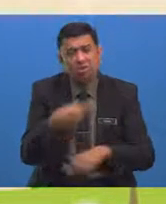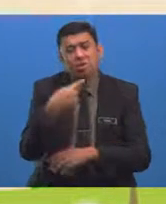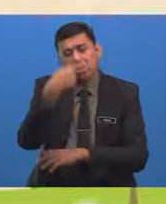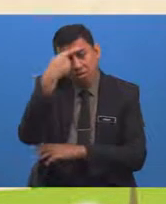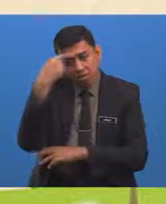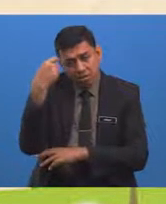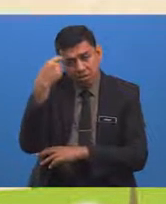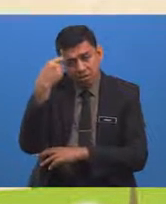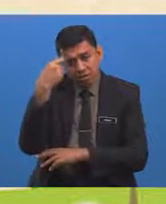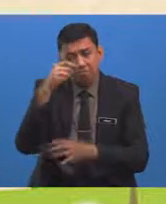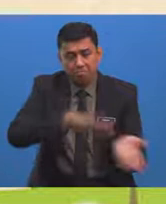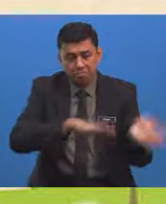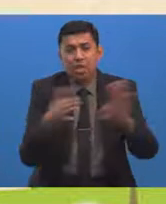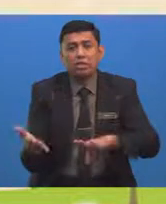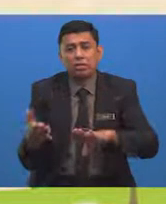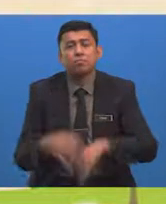Diancang ke pupusan